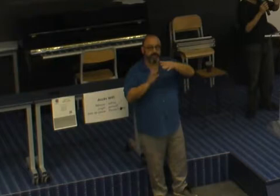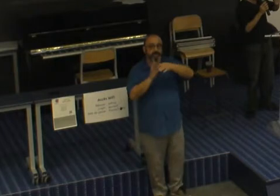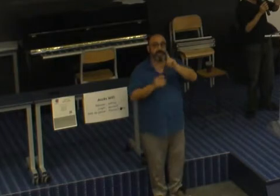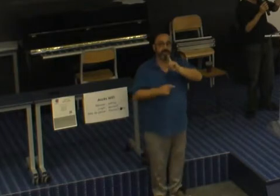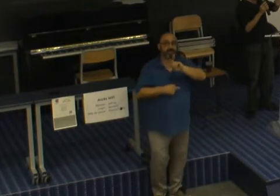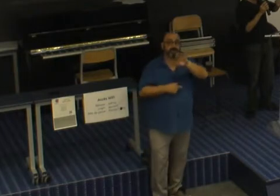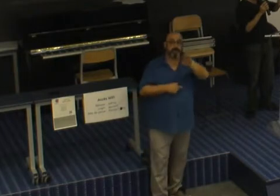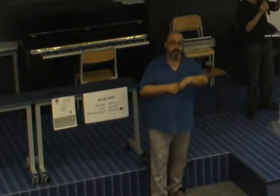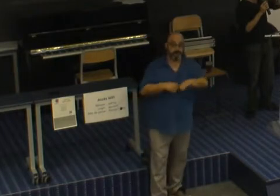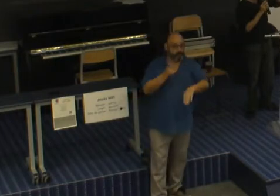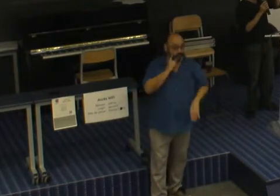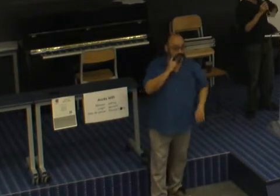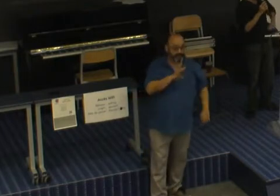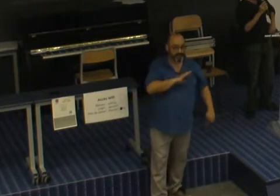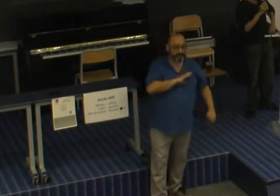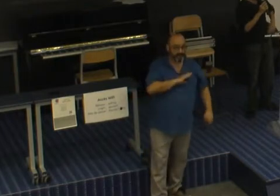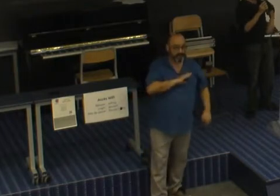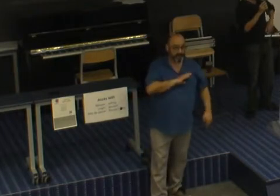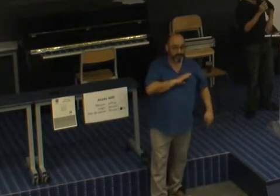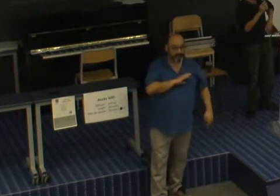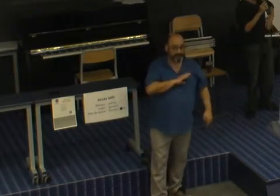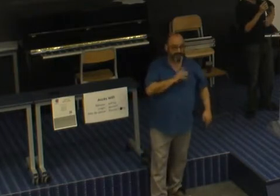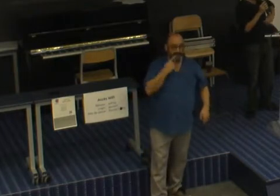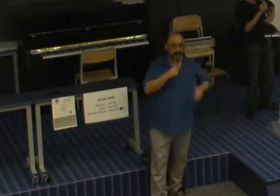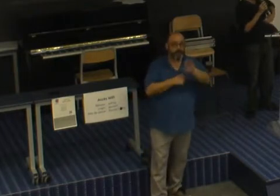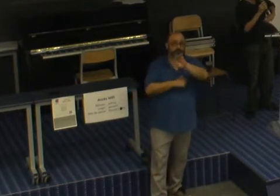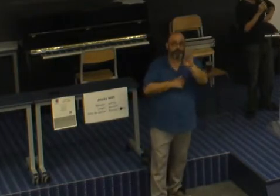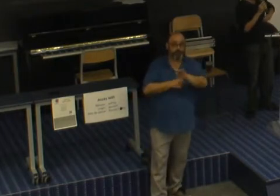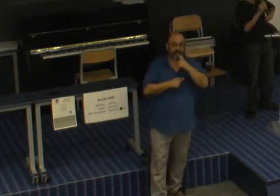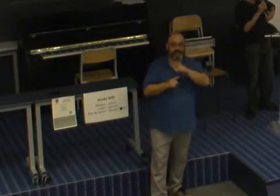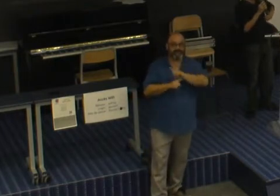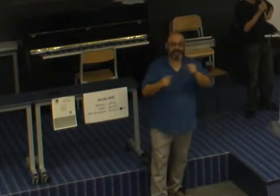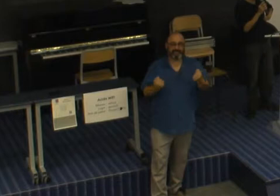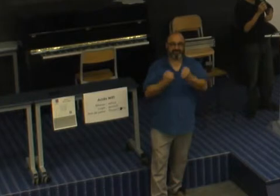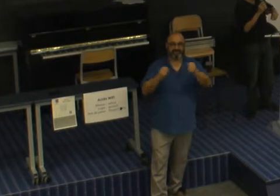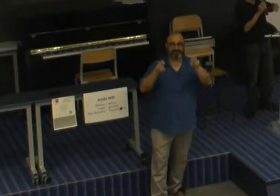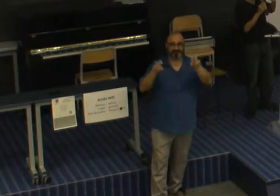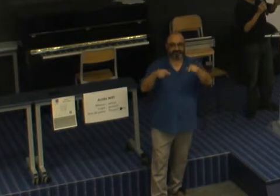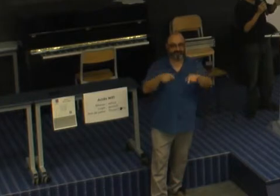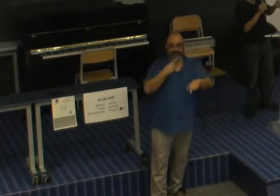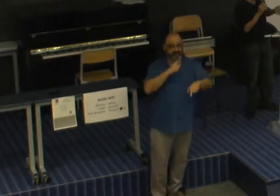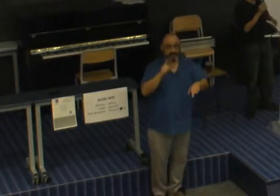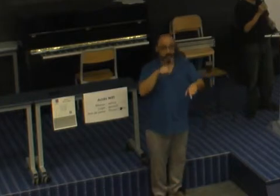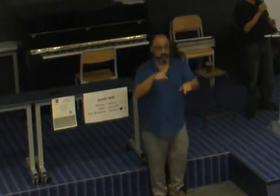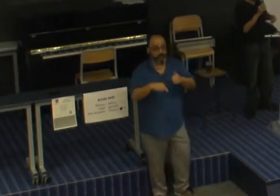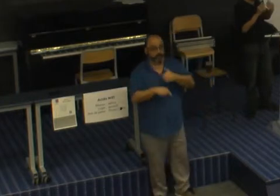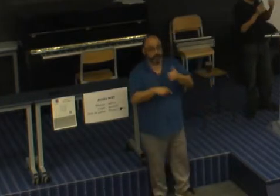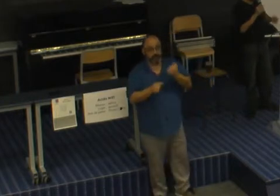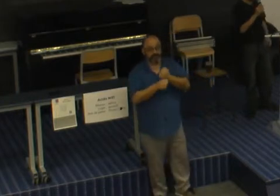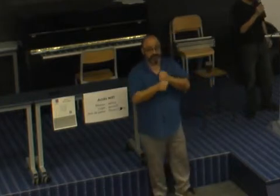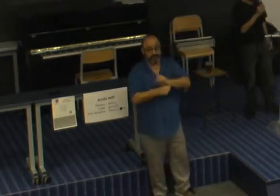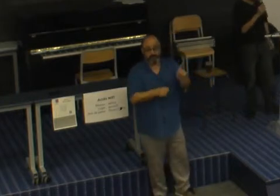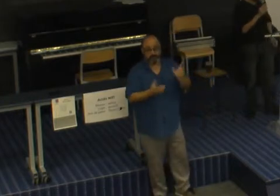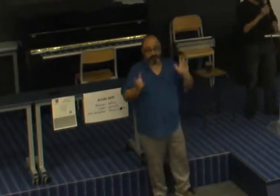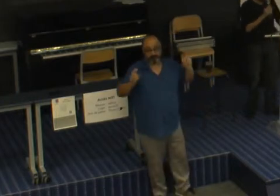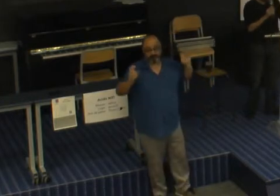simplement, elles sont en taux d'inactivité. Donc, elles ne sont pas censées chercher du travail. Donc, il y aussi un